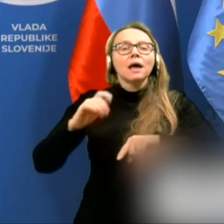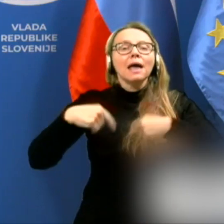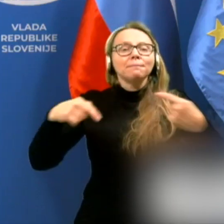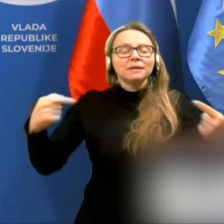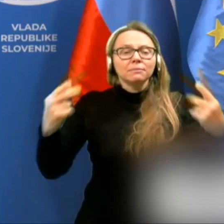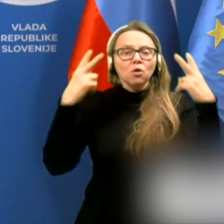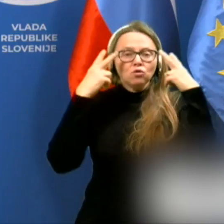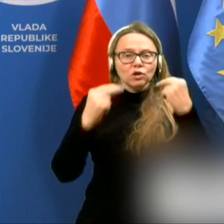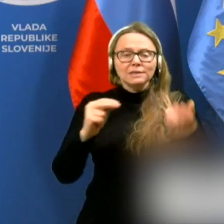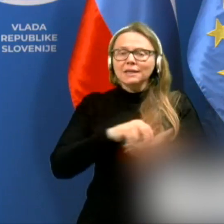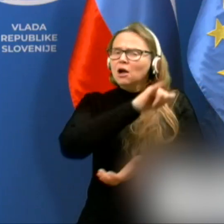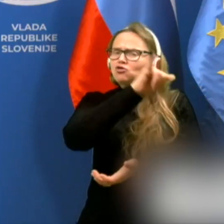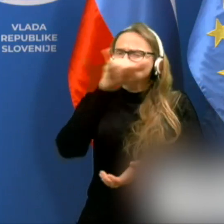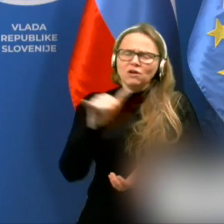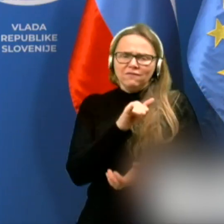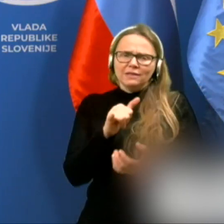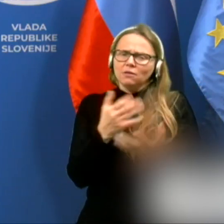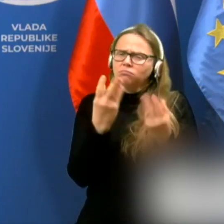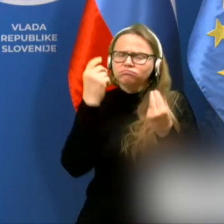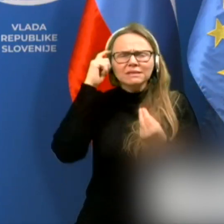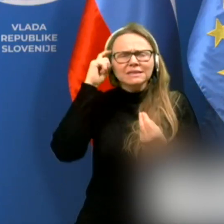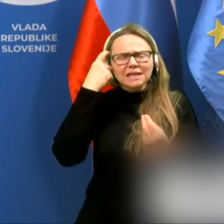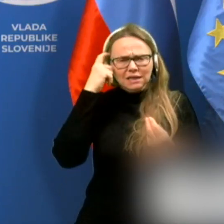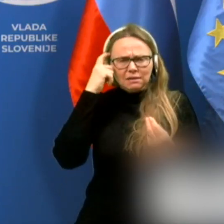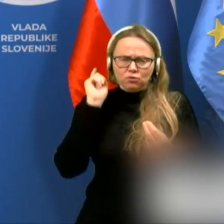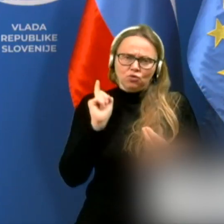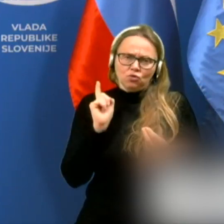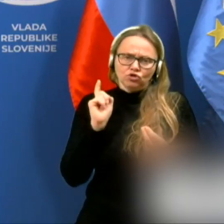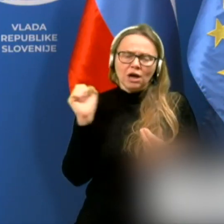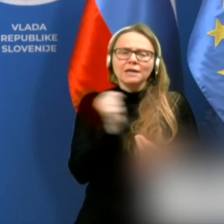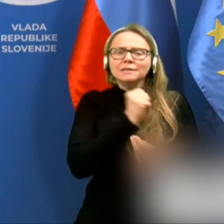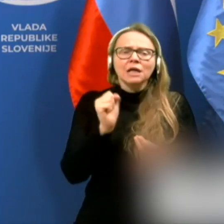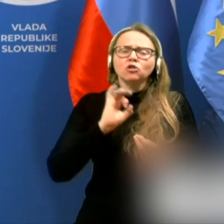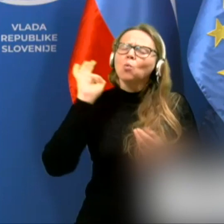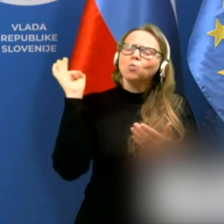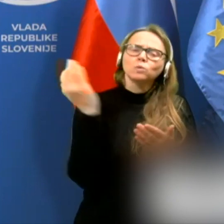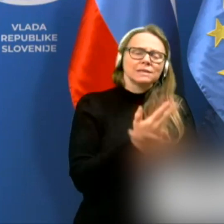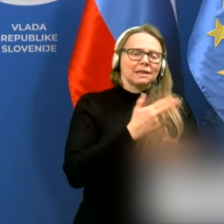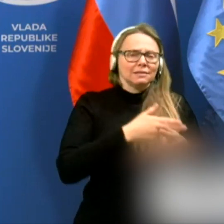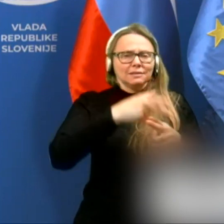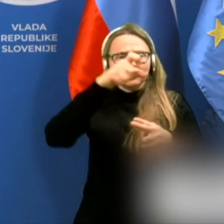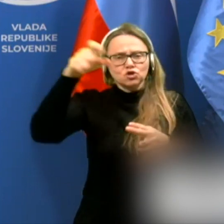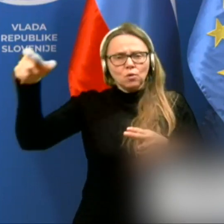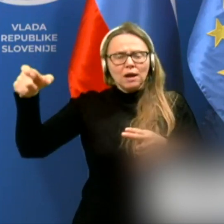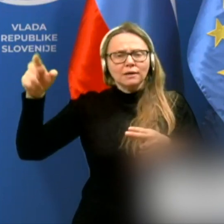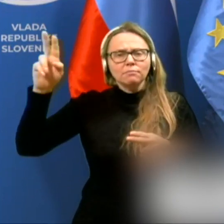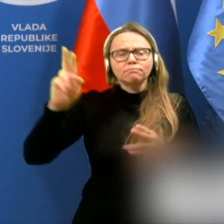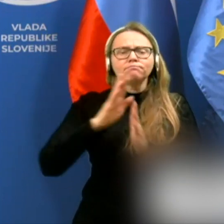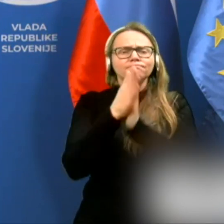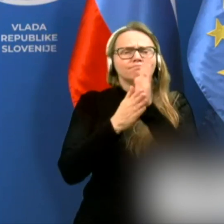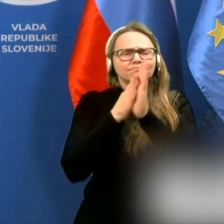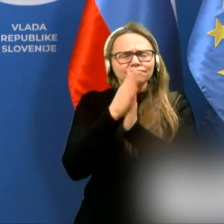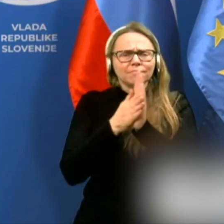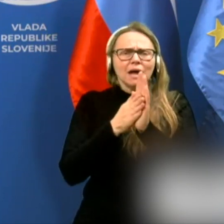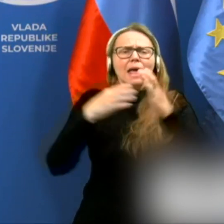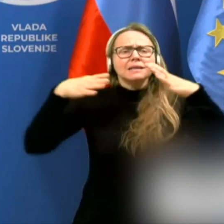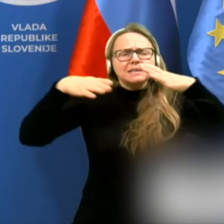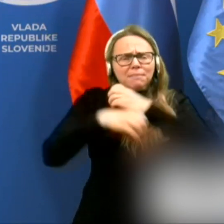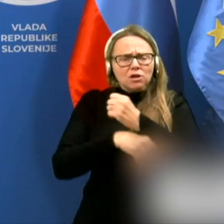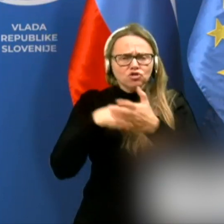slika je navreče vedno zaskrbljujoča. Zato vse državljane pozivam k zmanjšanju števila in